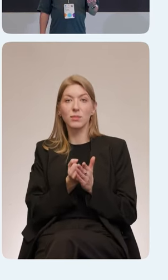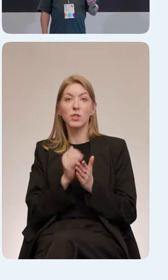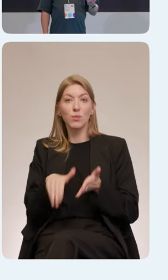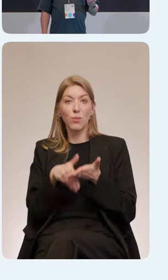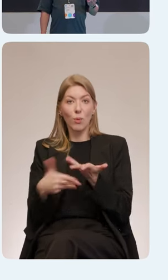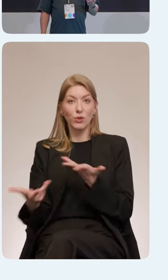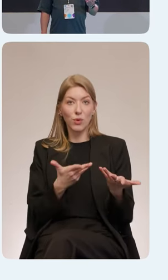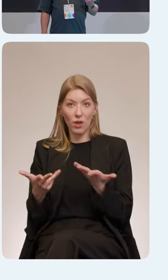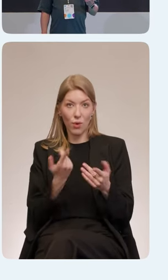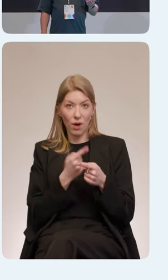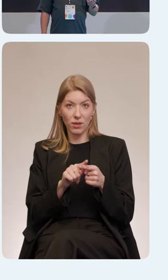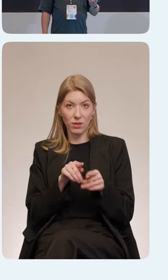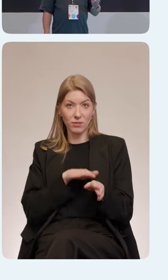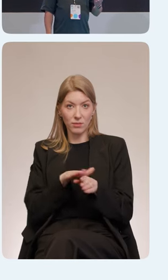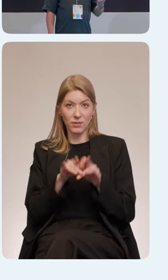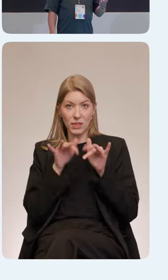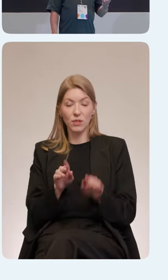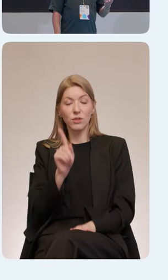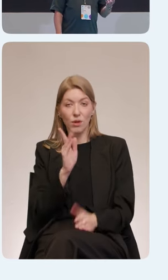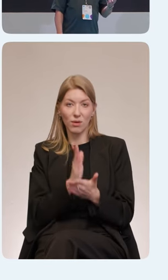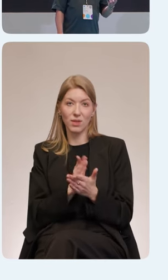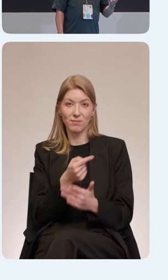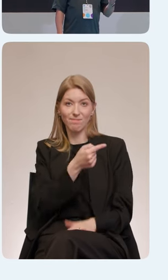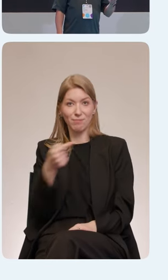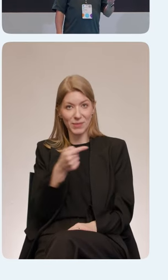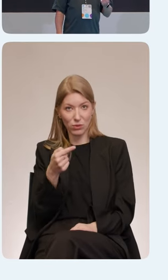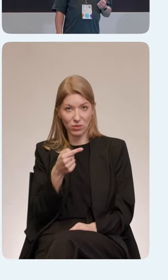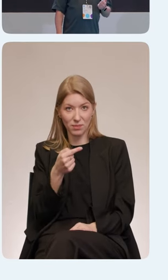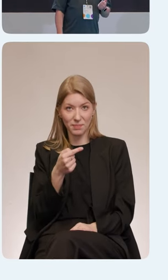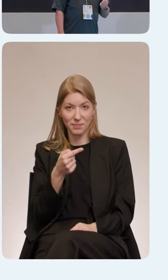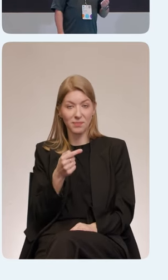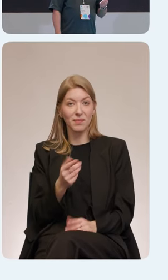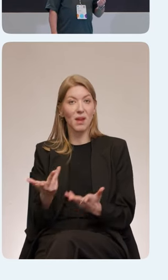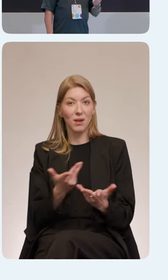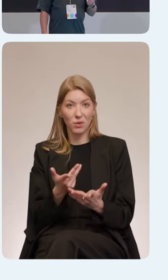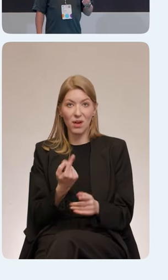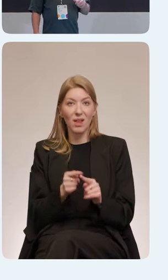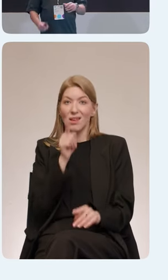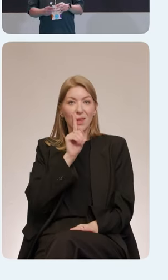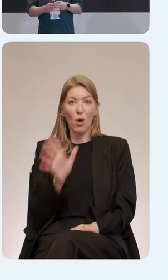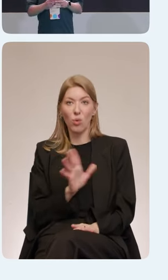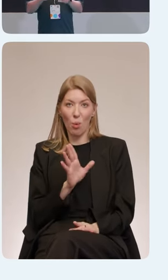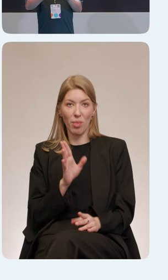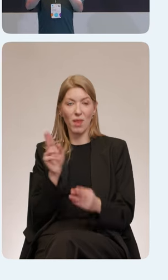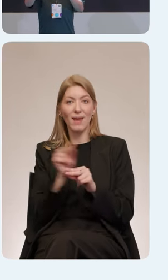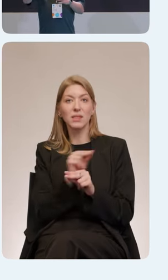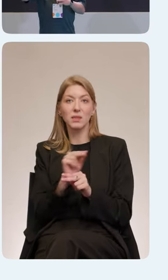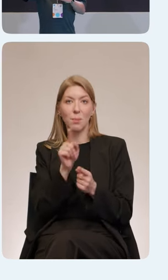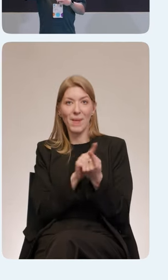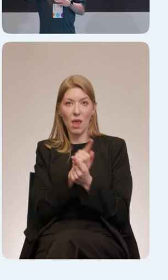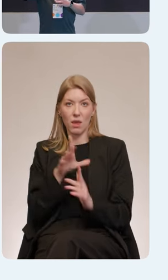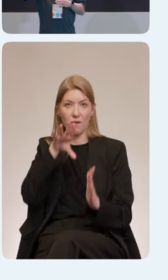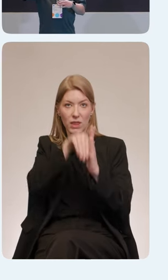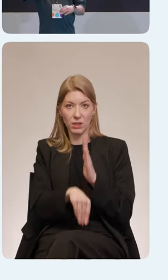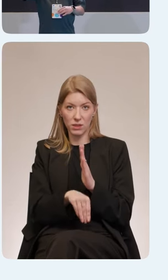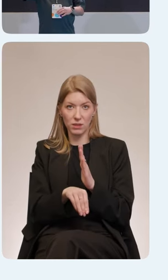Но тут тоже есть большой минус, что неудобно вносить в нее какие-то изменения. То есть мы напишем вот